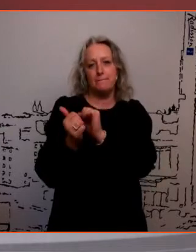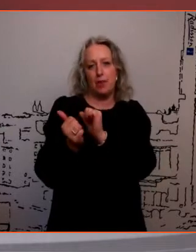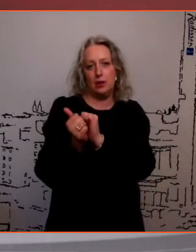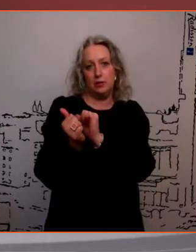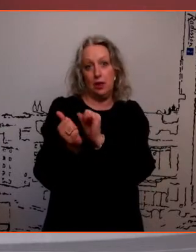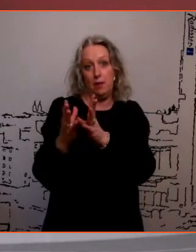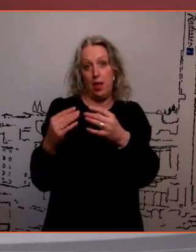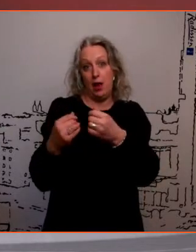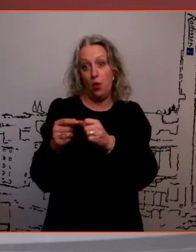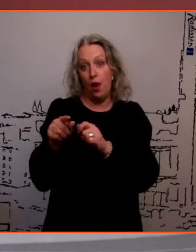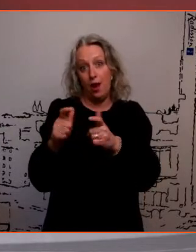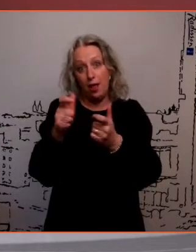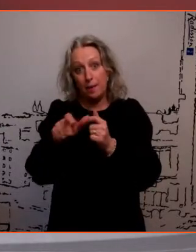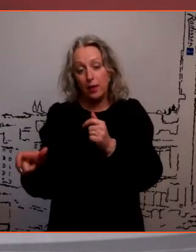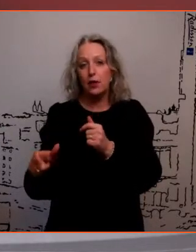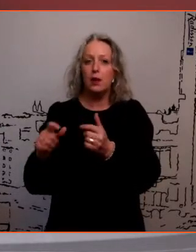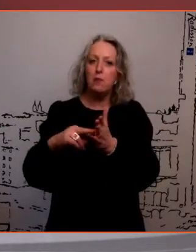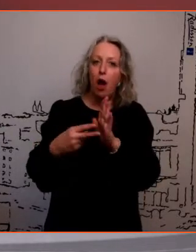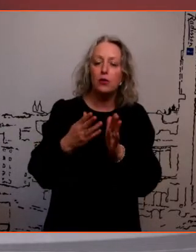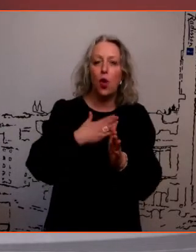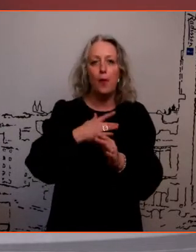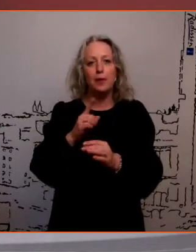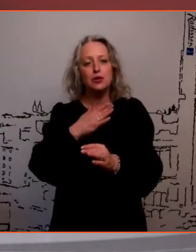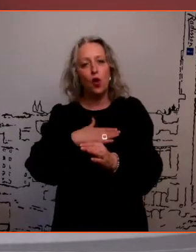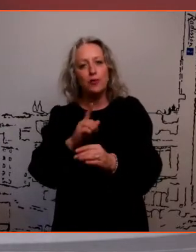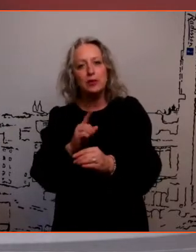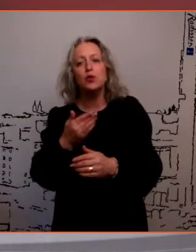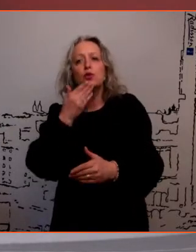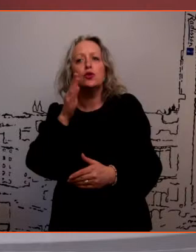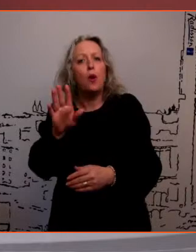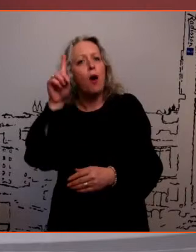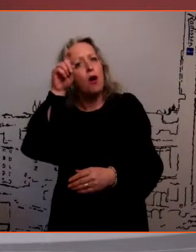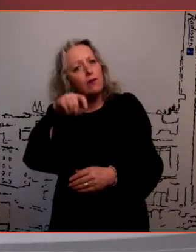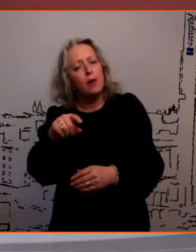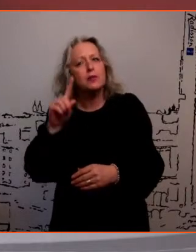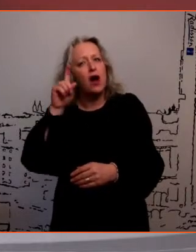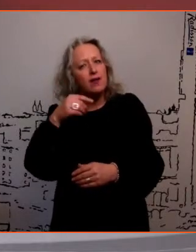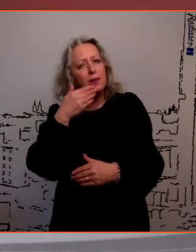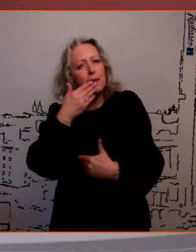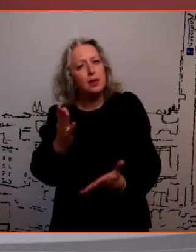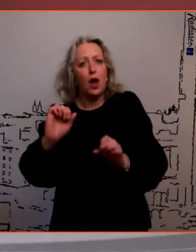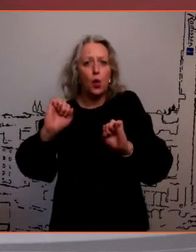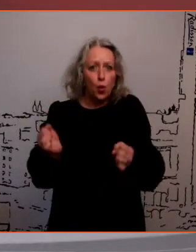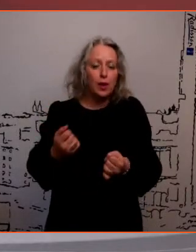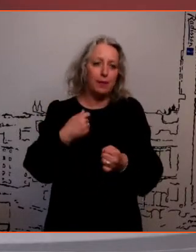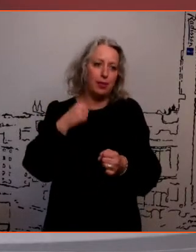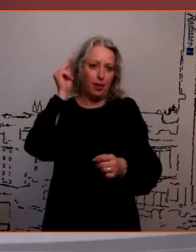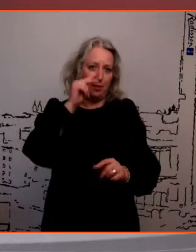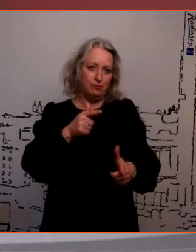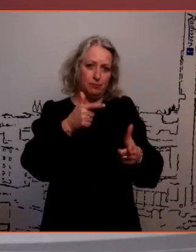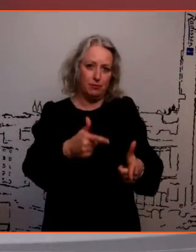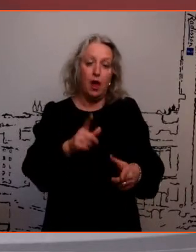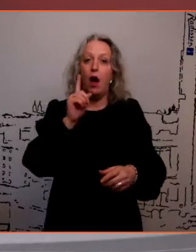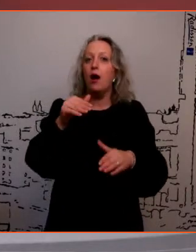inimesega oma plaanidest, oma soovidest, küsida tema arvamust, et mis sa arvad kui, aga see otsustuskindlus ja see